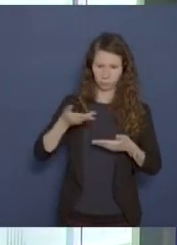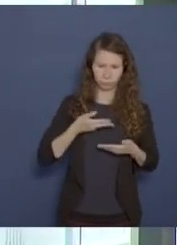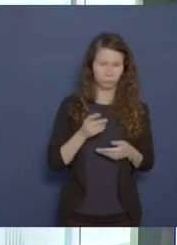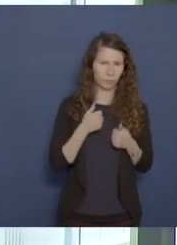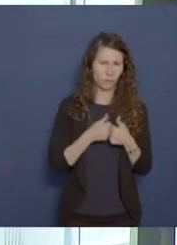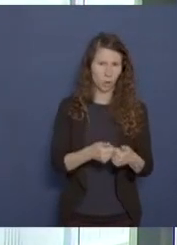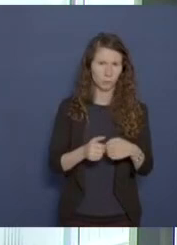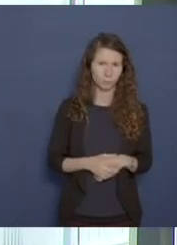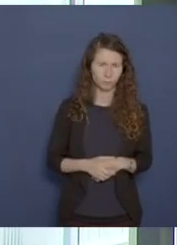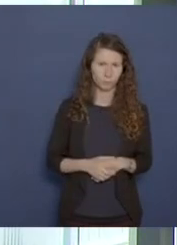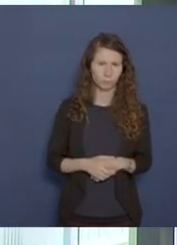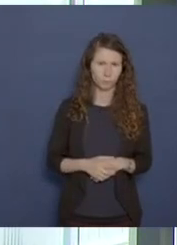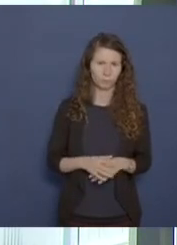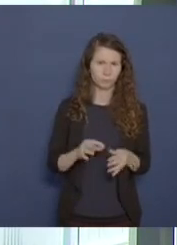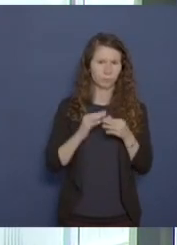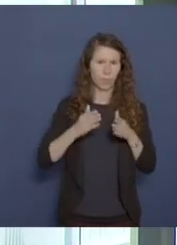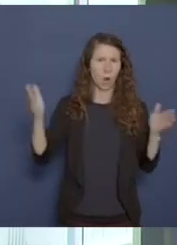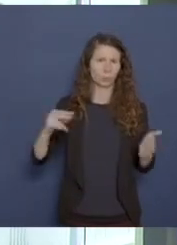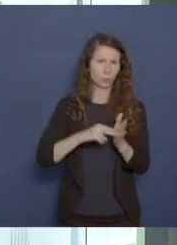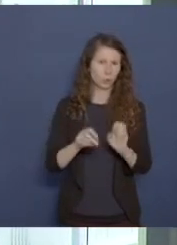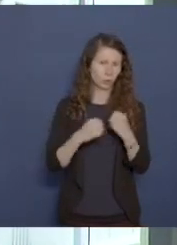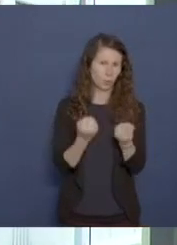inwieweit die außenpolitische Lage ist.